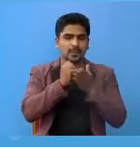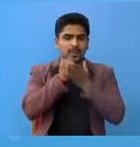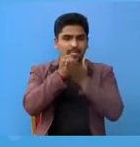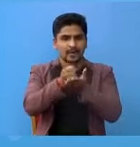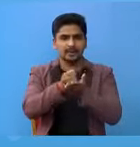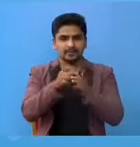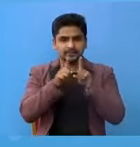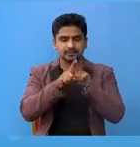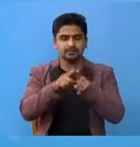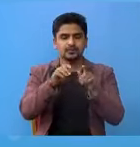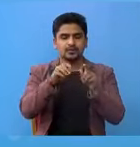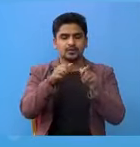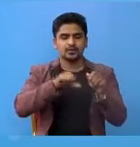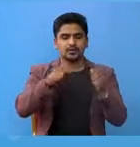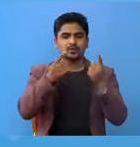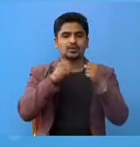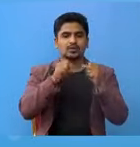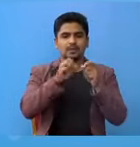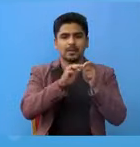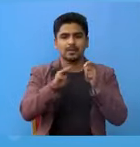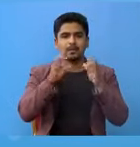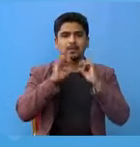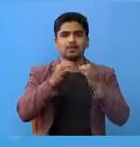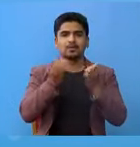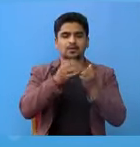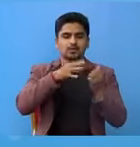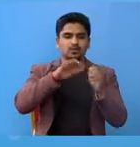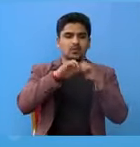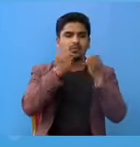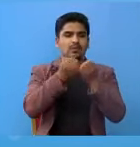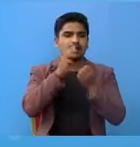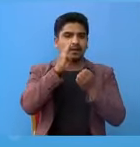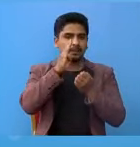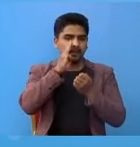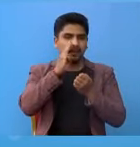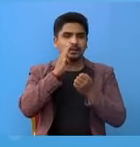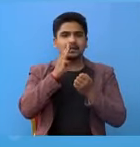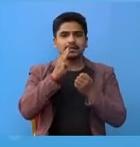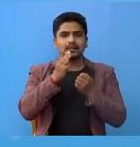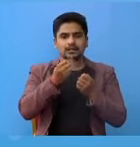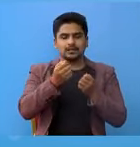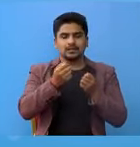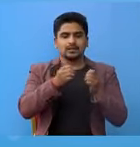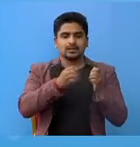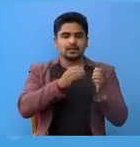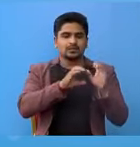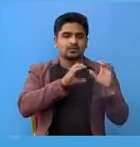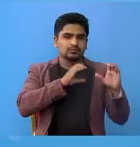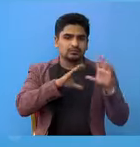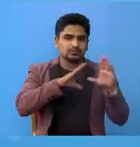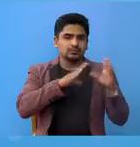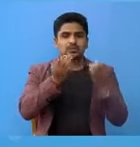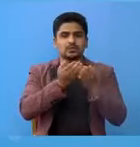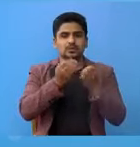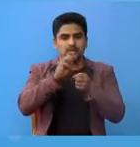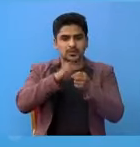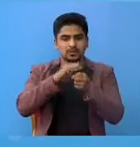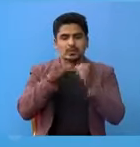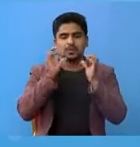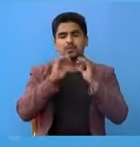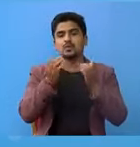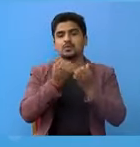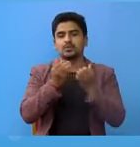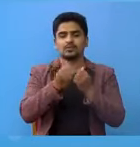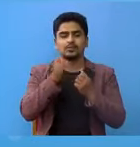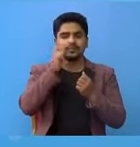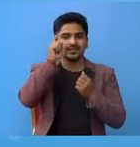संगई जन्व स्वास्त्यकामाब दंड हरु पालना गर्दै समुदाय मां सोयम सेवा गरने अवसर हरु को सदुपएक